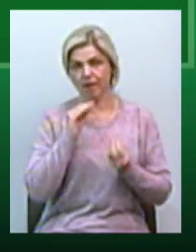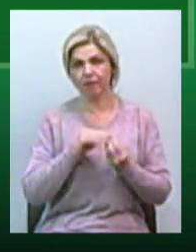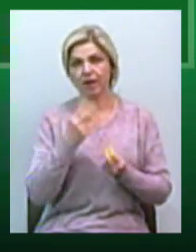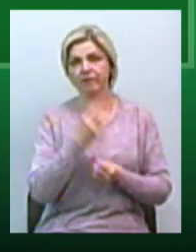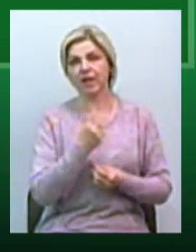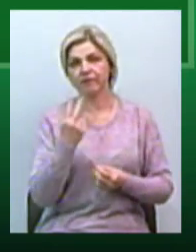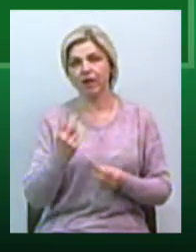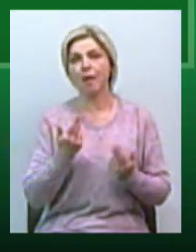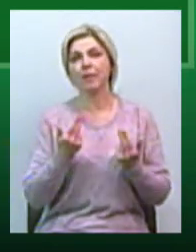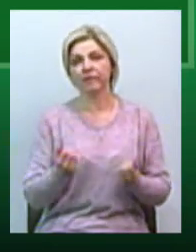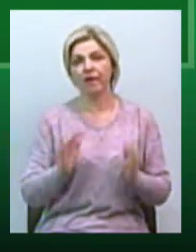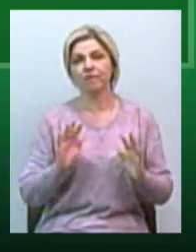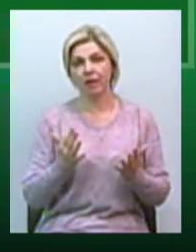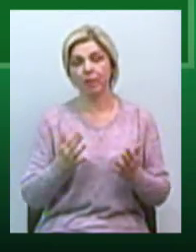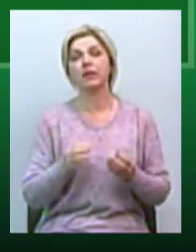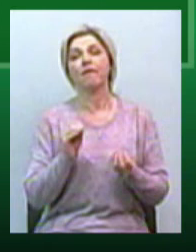випадки, так і є.